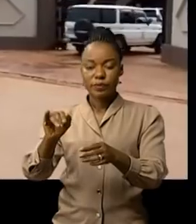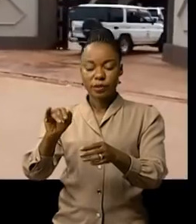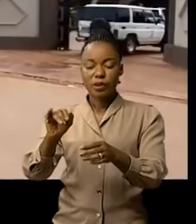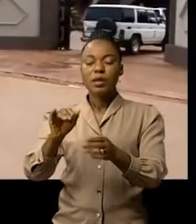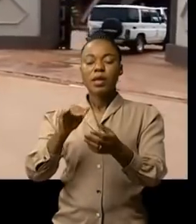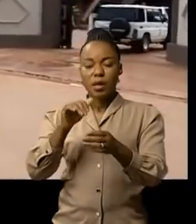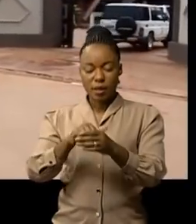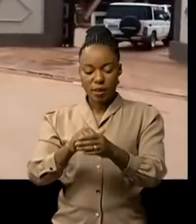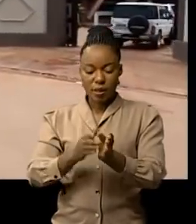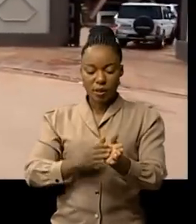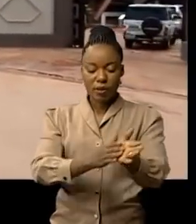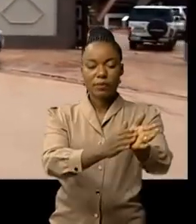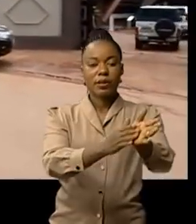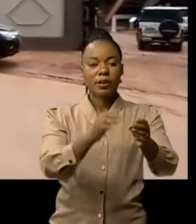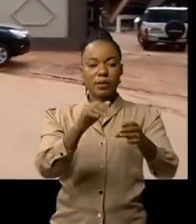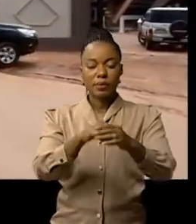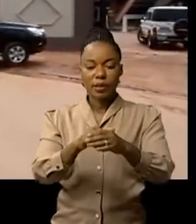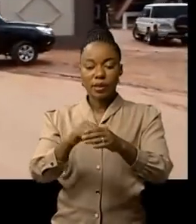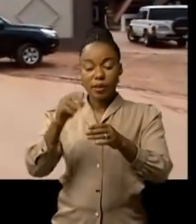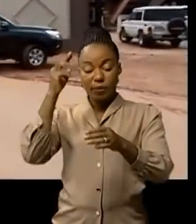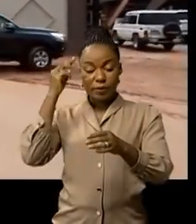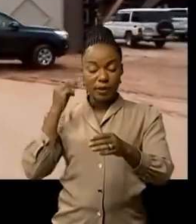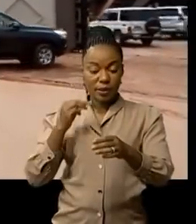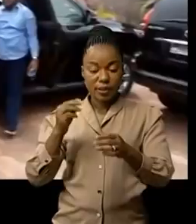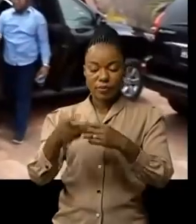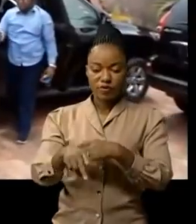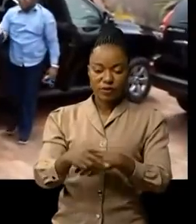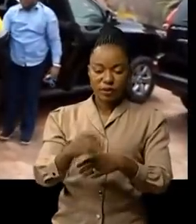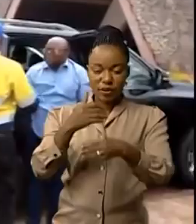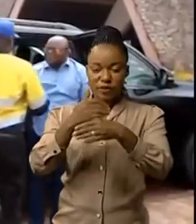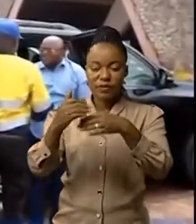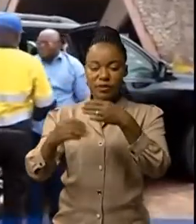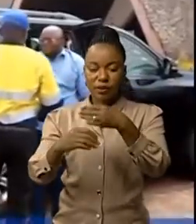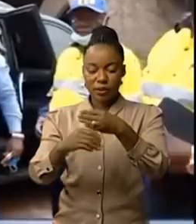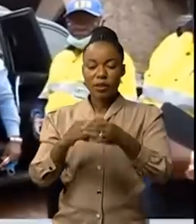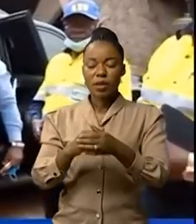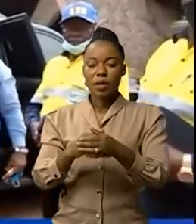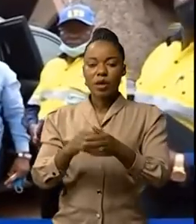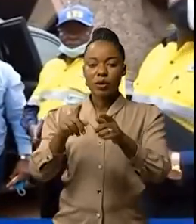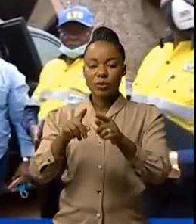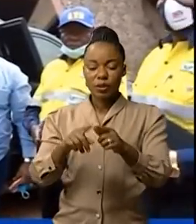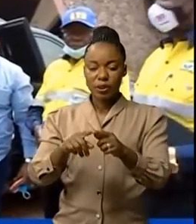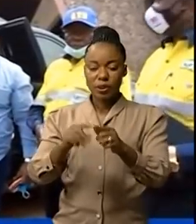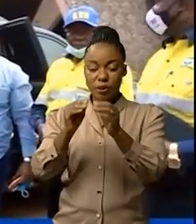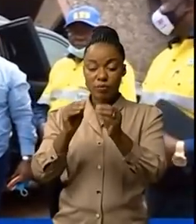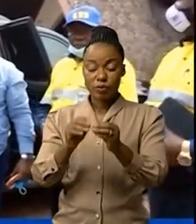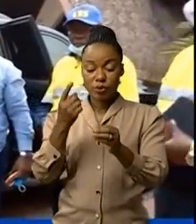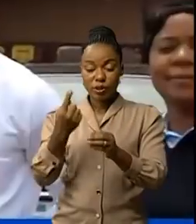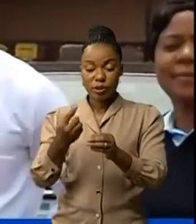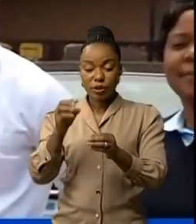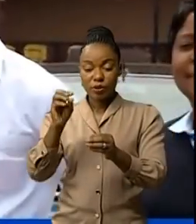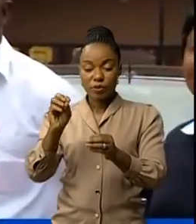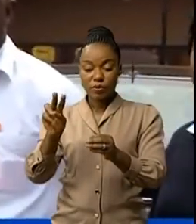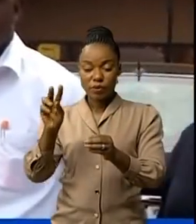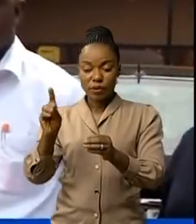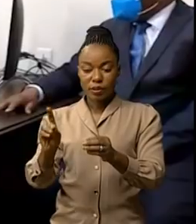ministre intérimaire des infrastructures le numéro D de l'OVD a expliqué à madame le gouverneur intérimaire Fifi Masuka Saïni